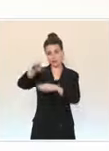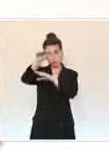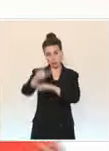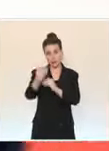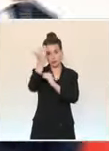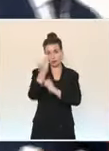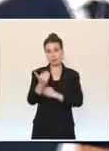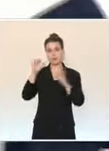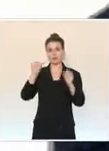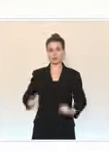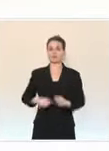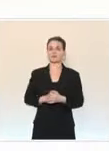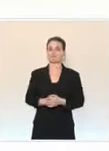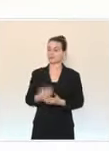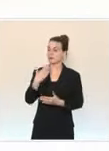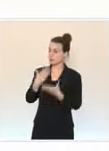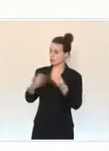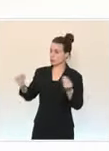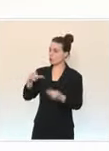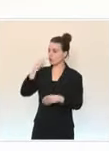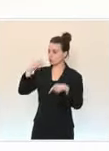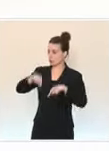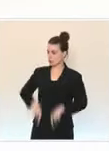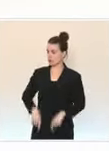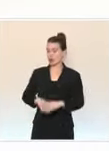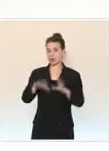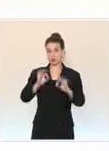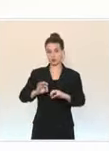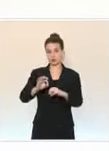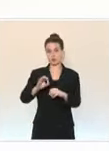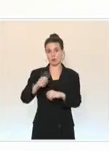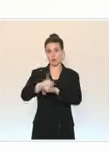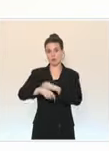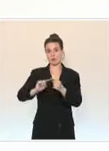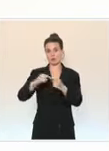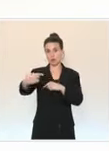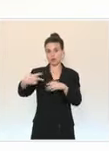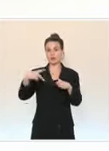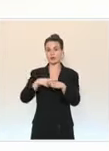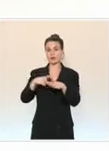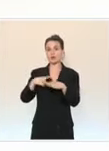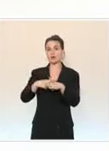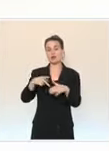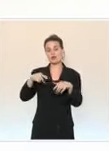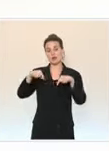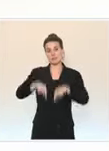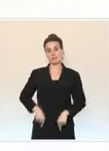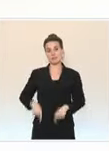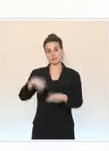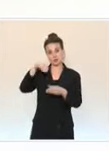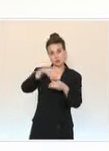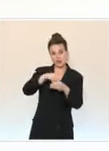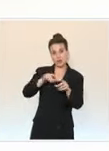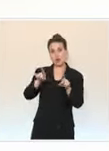Merci beaucoup, M. le ministre. Je me rendrai en début de semaine avec le ministre de l'Intérieur et le ministre chargé des